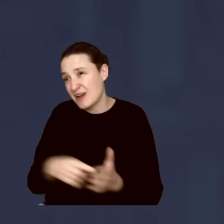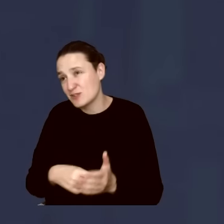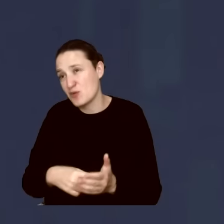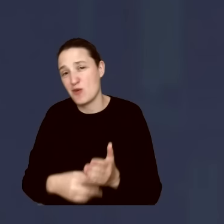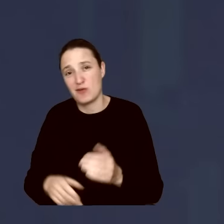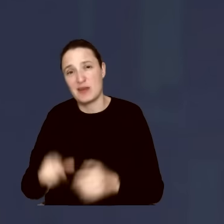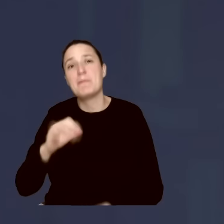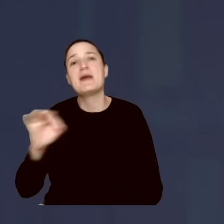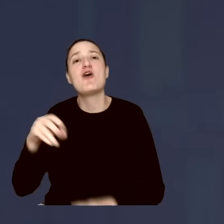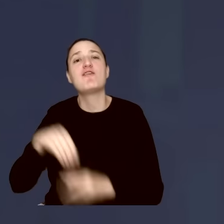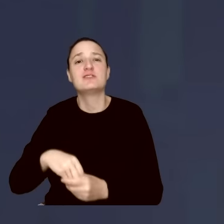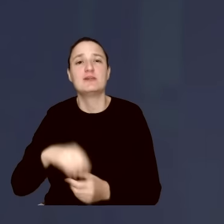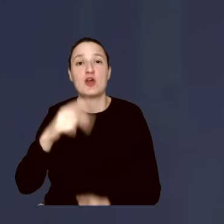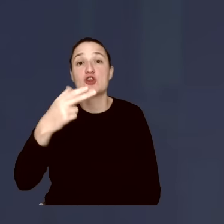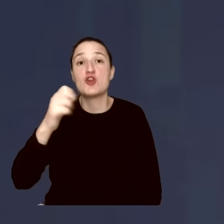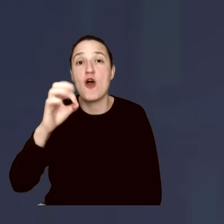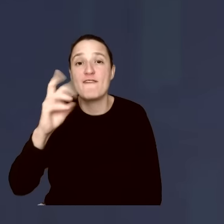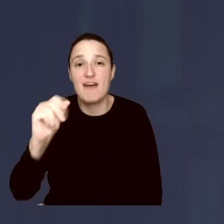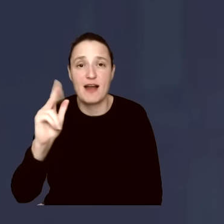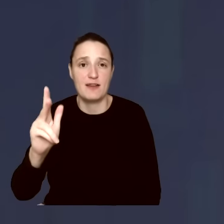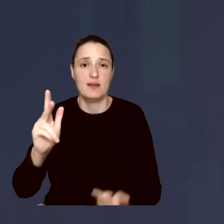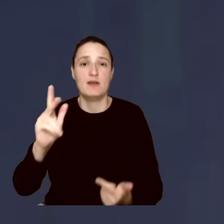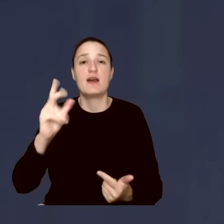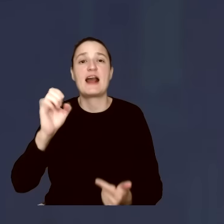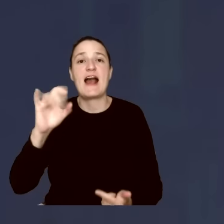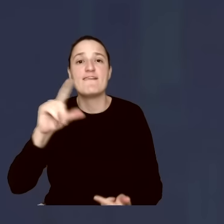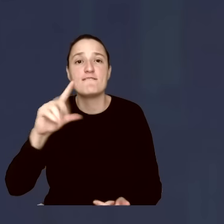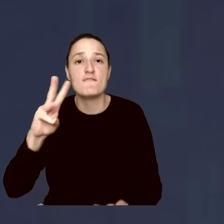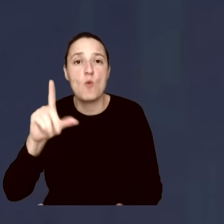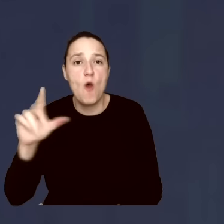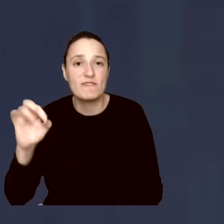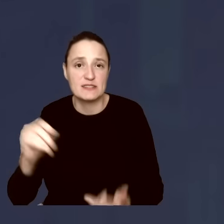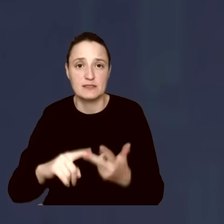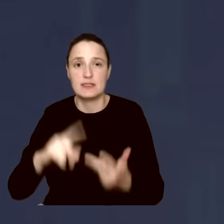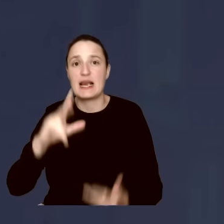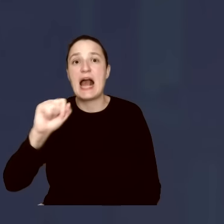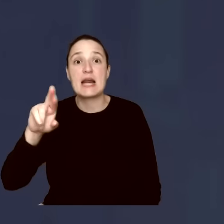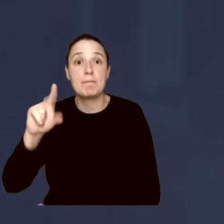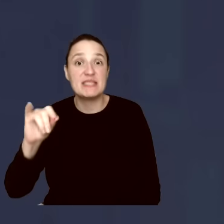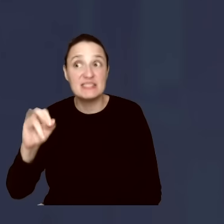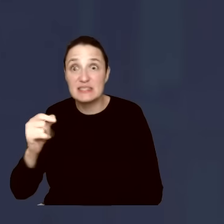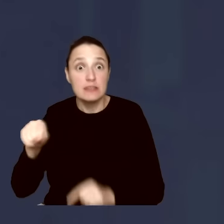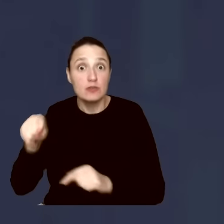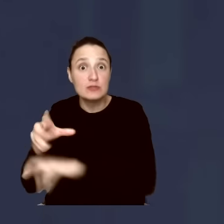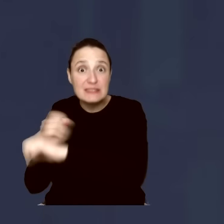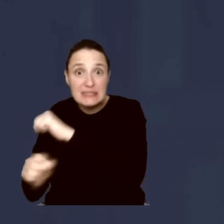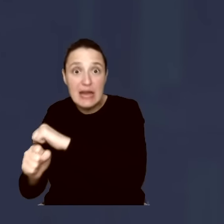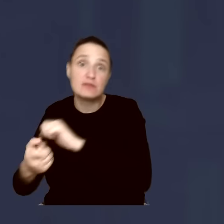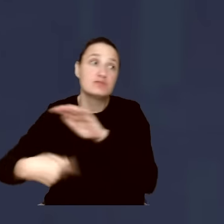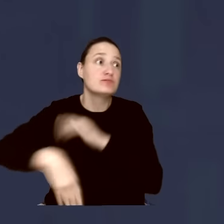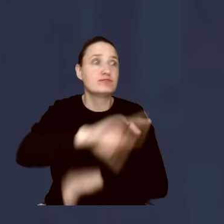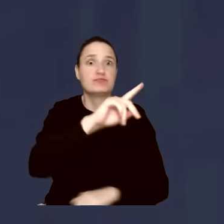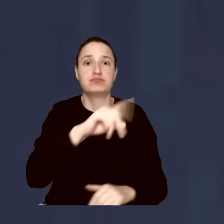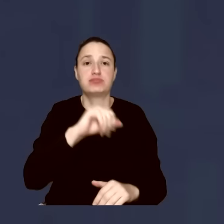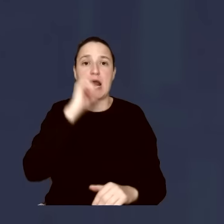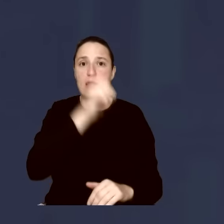Stanisław Gawłowski, jak pan Karpiński, dla którego, żeby trafił do Europarlamentu z więziennej celi, dwie osoby zrezygnowały z objęcia